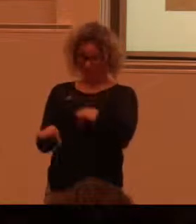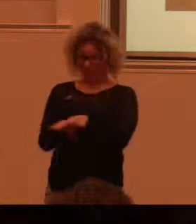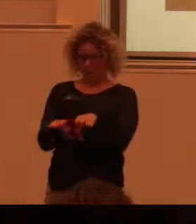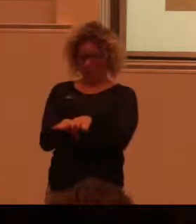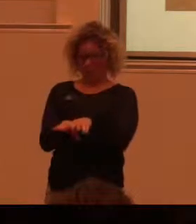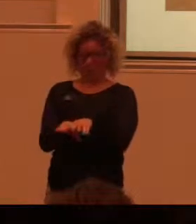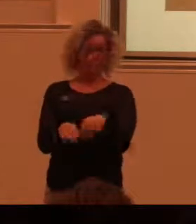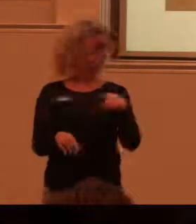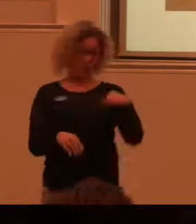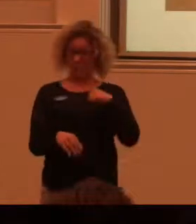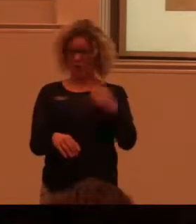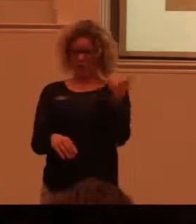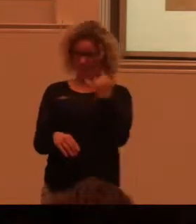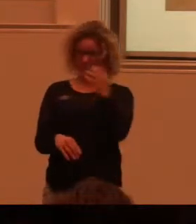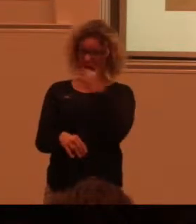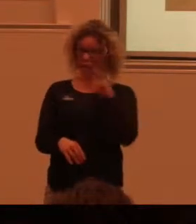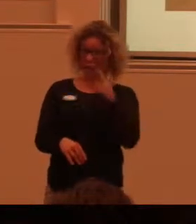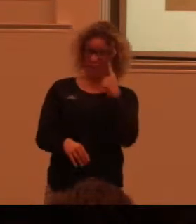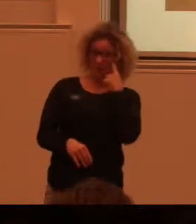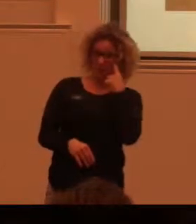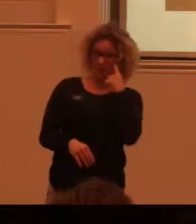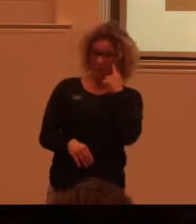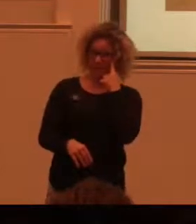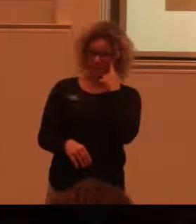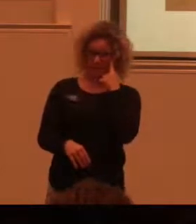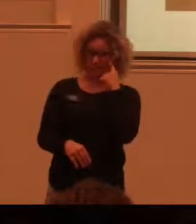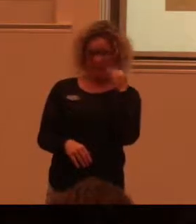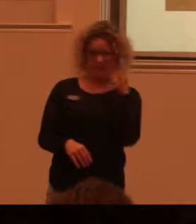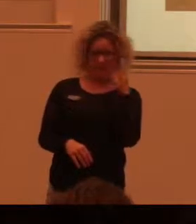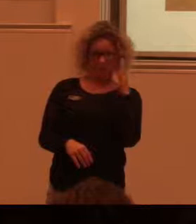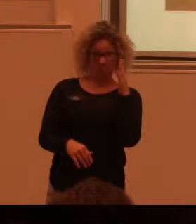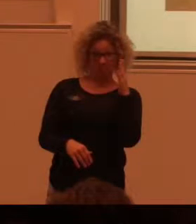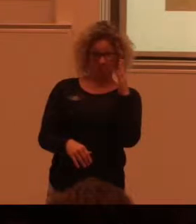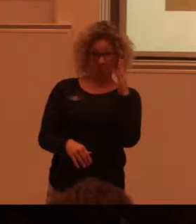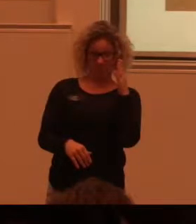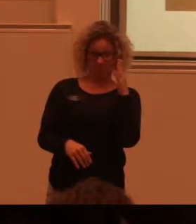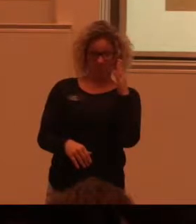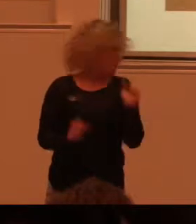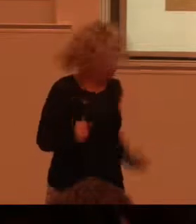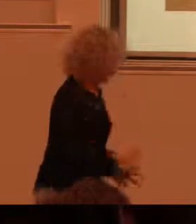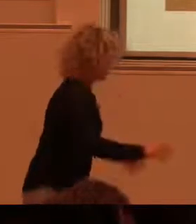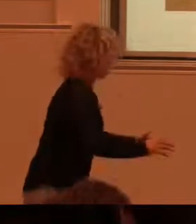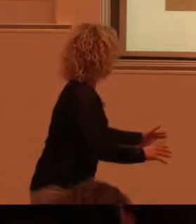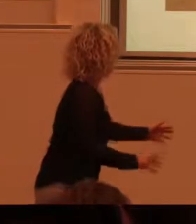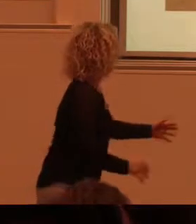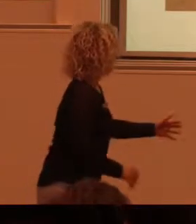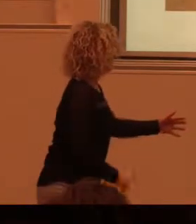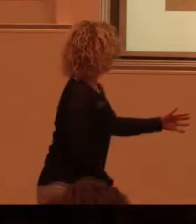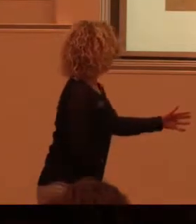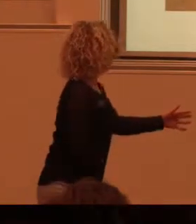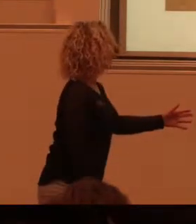jag 10% på ett öga. Sen finns det inte mer. Men skylt. Ja.